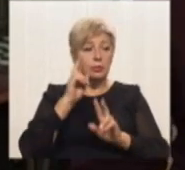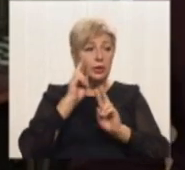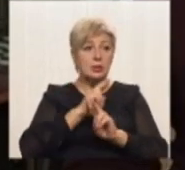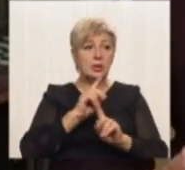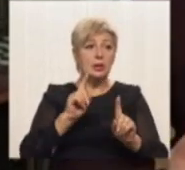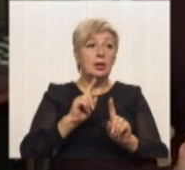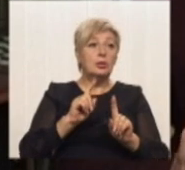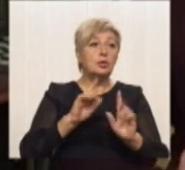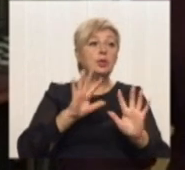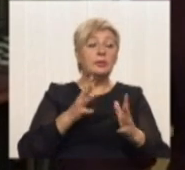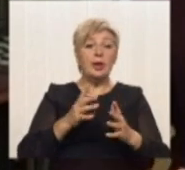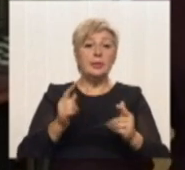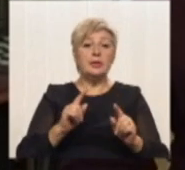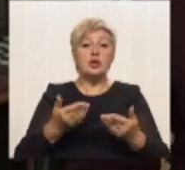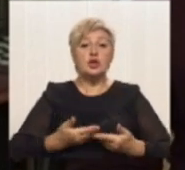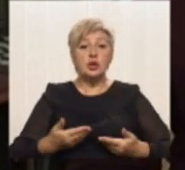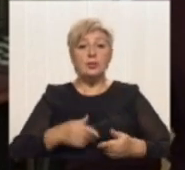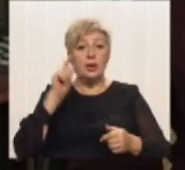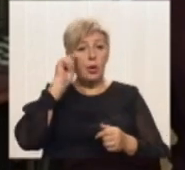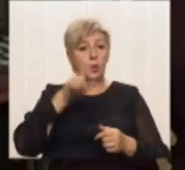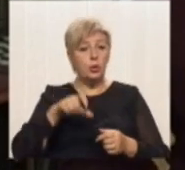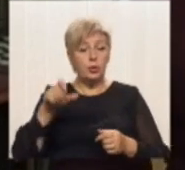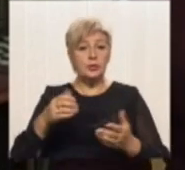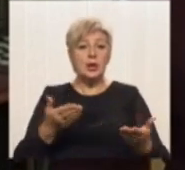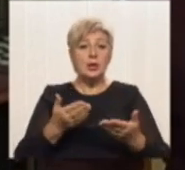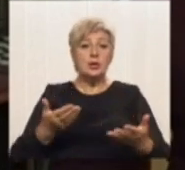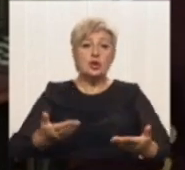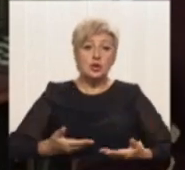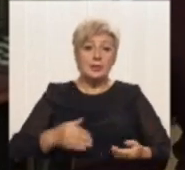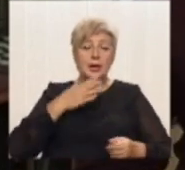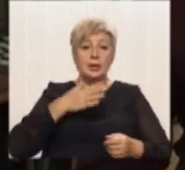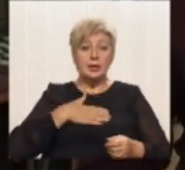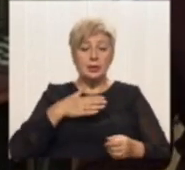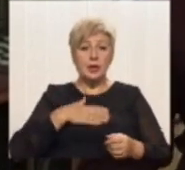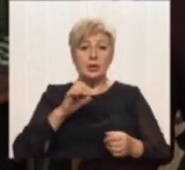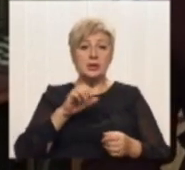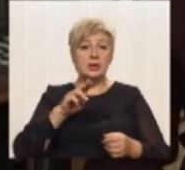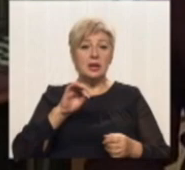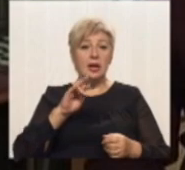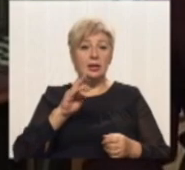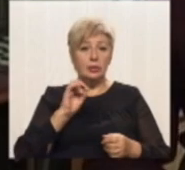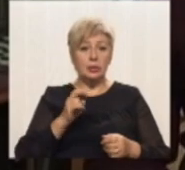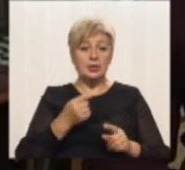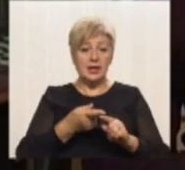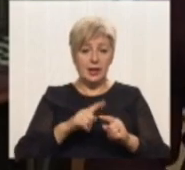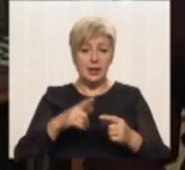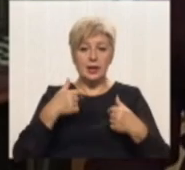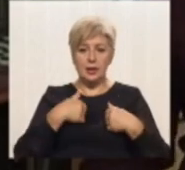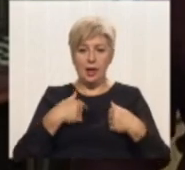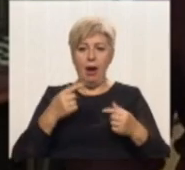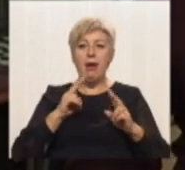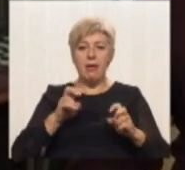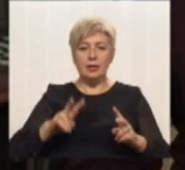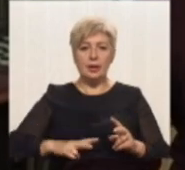живих хлопців, чи ще існує наш станок, за який я, як директор музею, несу персональну